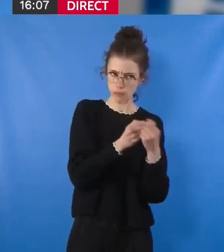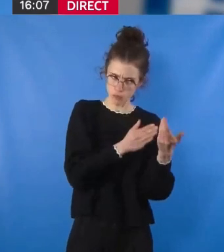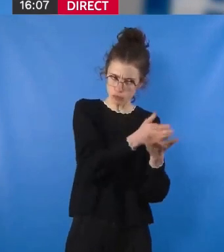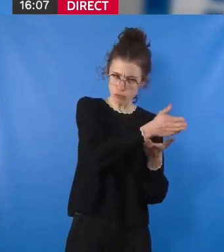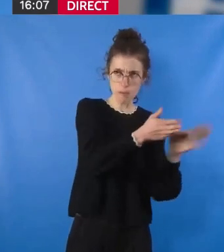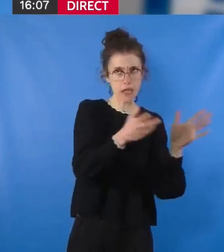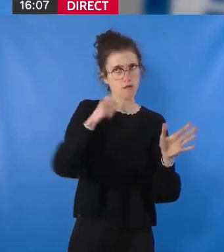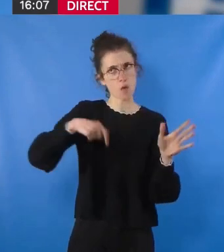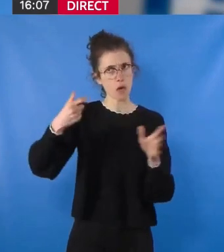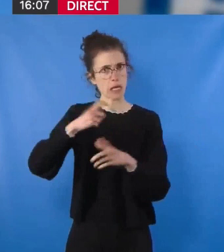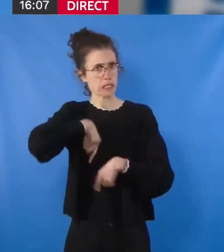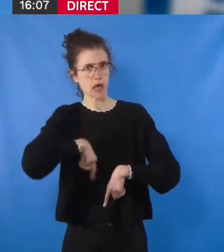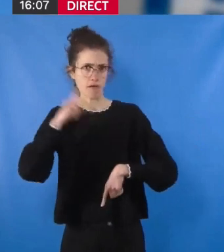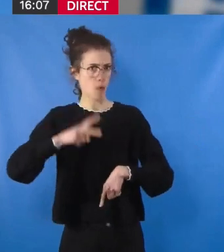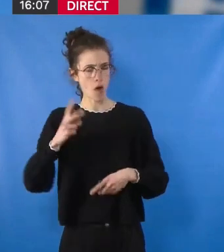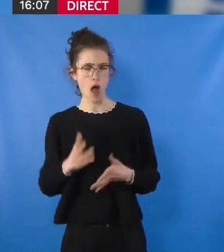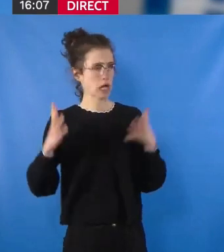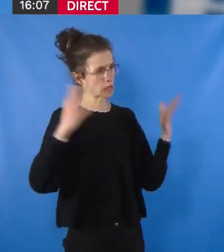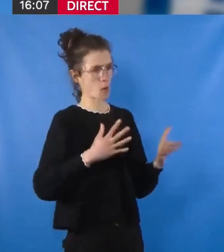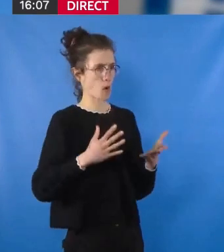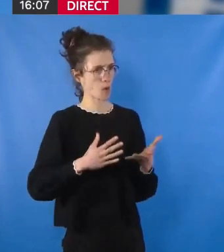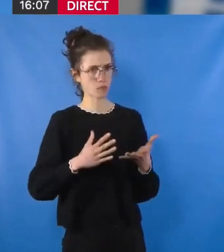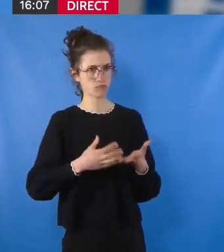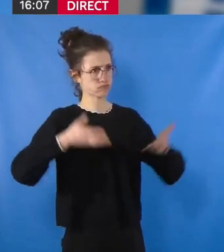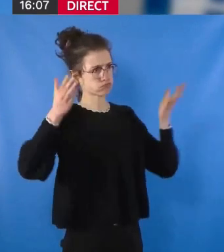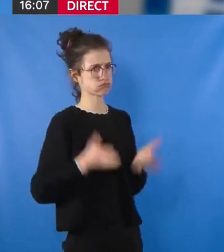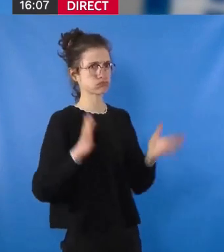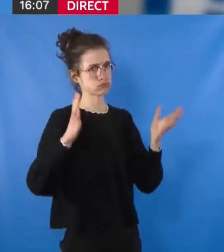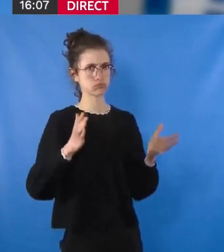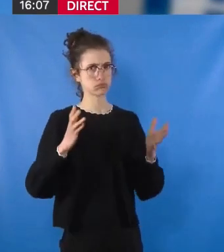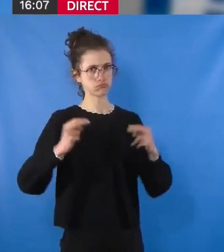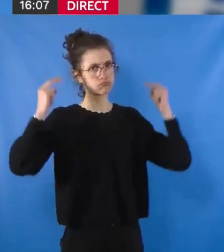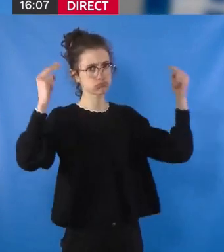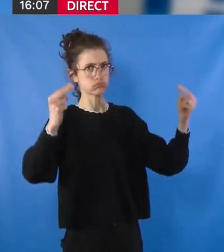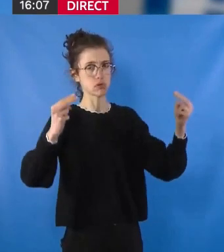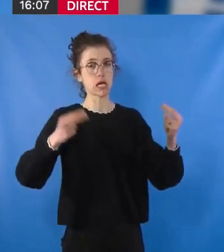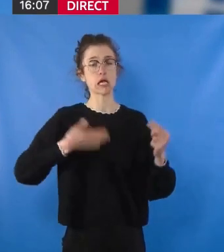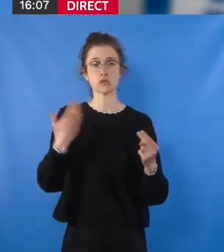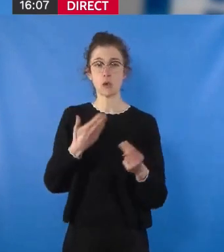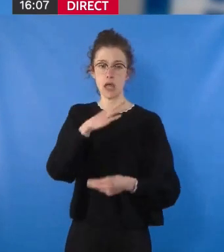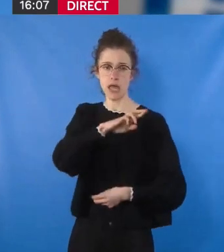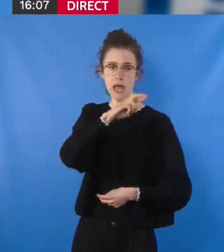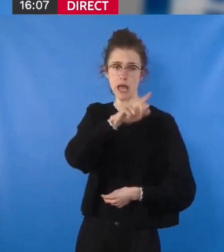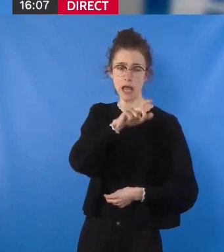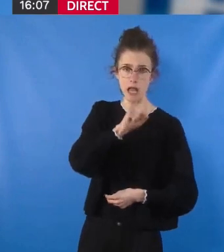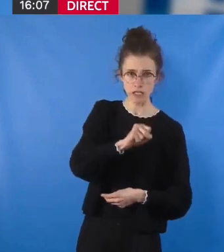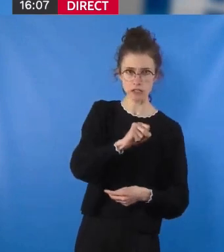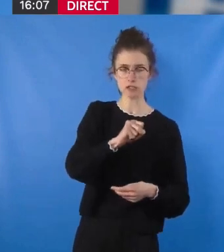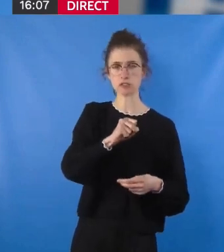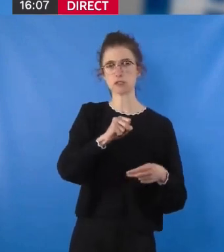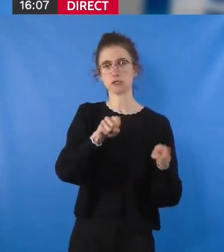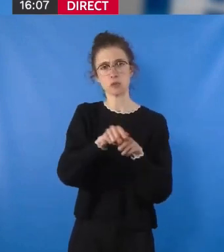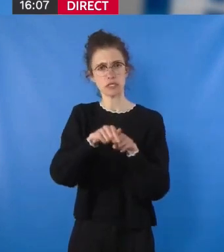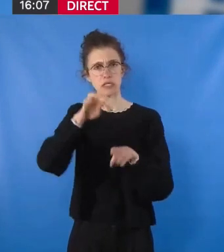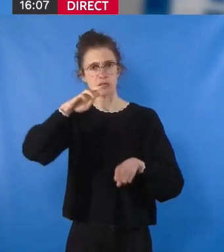percutant, notamment par la suppression de la RLS et une TVA à 5.5 sur l'ensemble des produits du logement social,